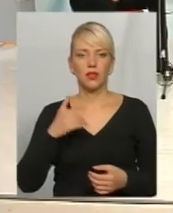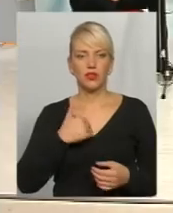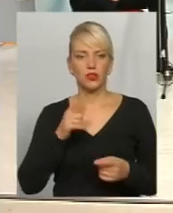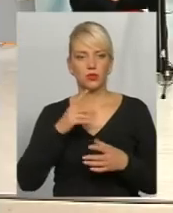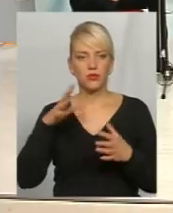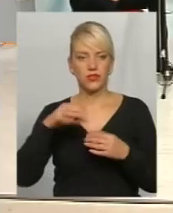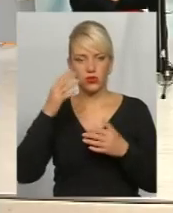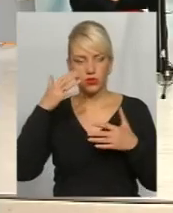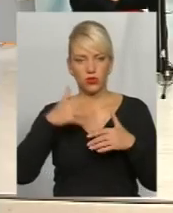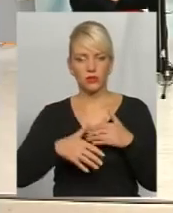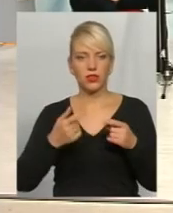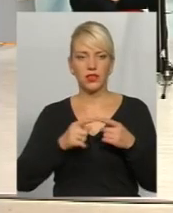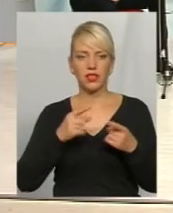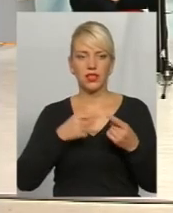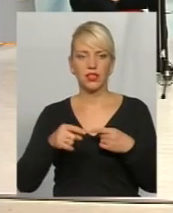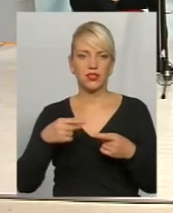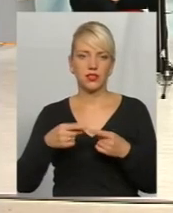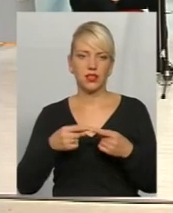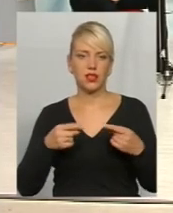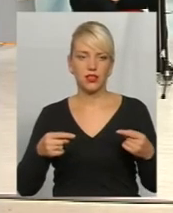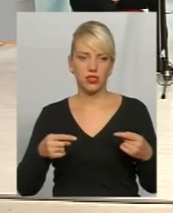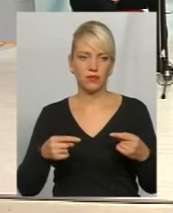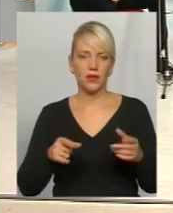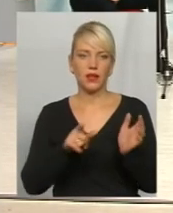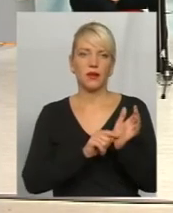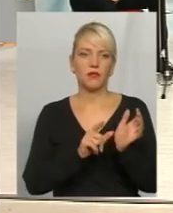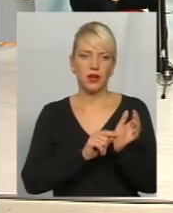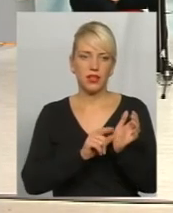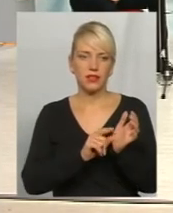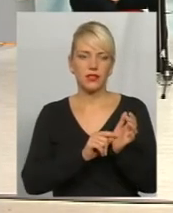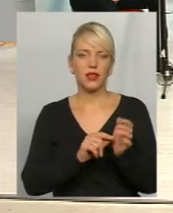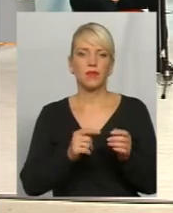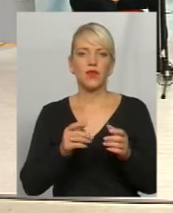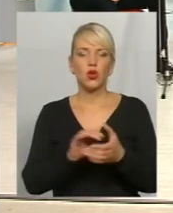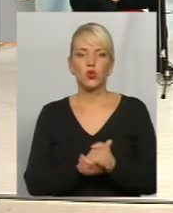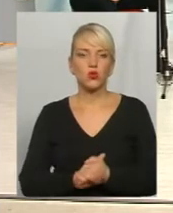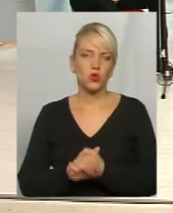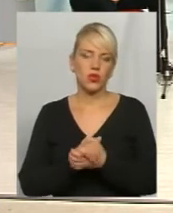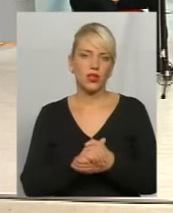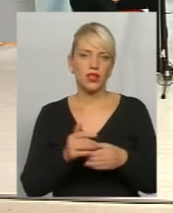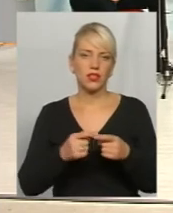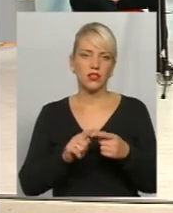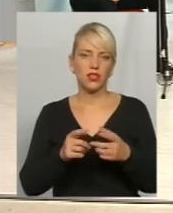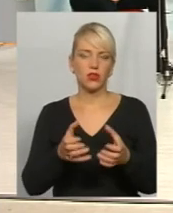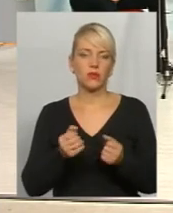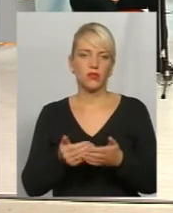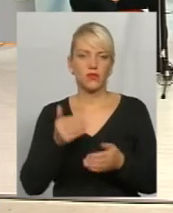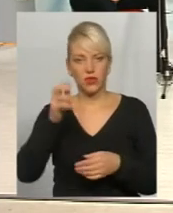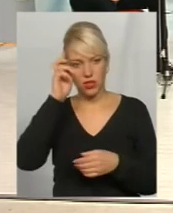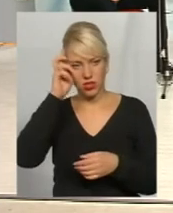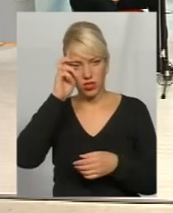зрозуміли, що це зовсім-зовсім різні речі. От пенсія солідарна, це отримують від держави.